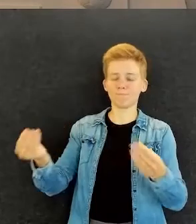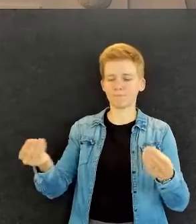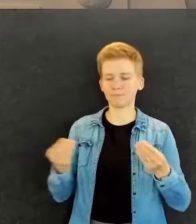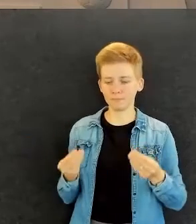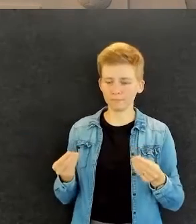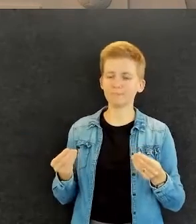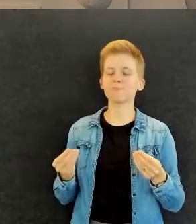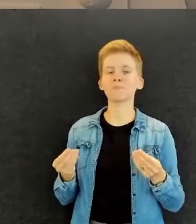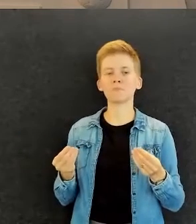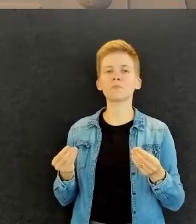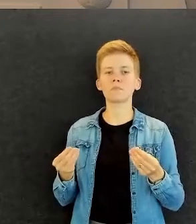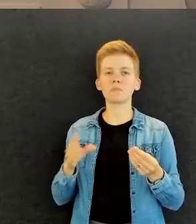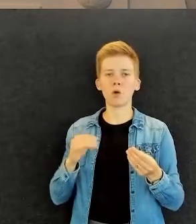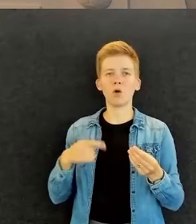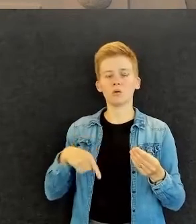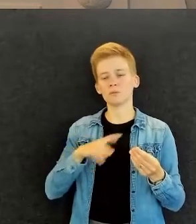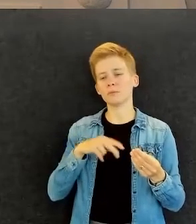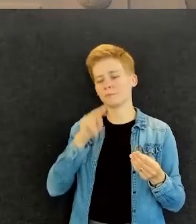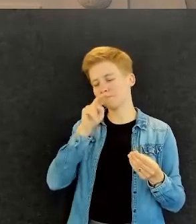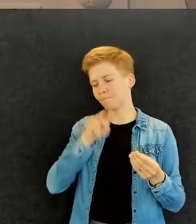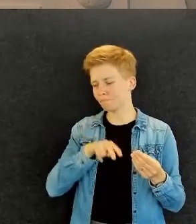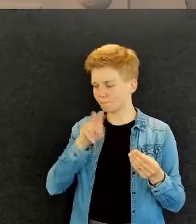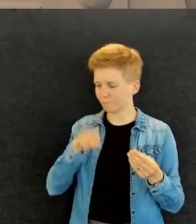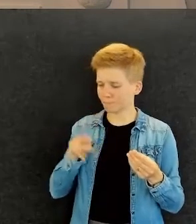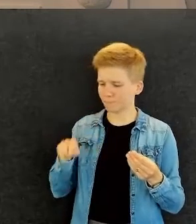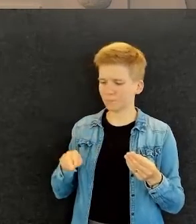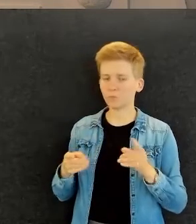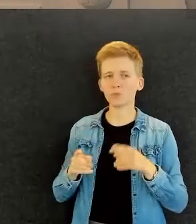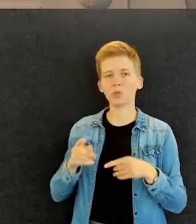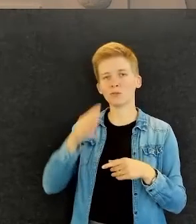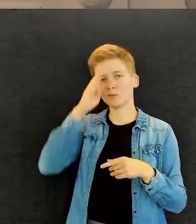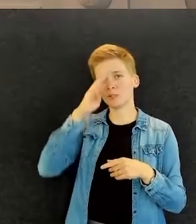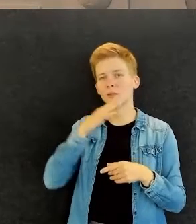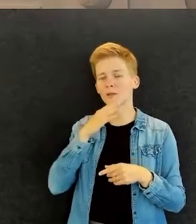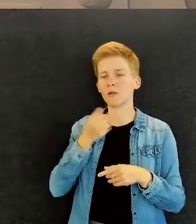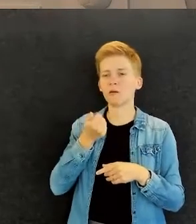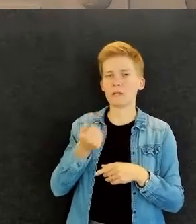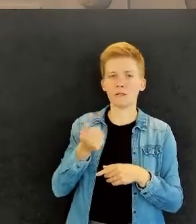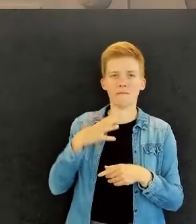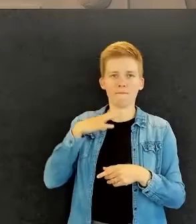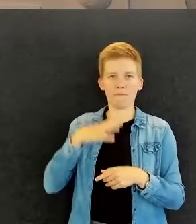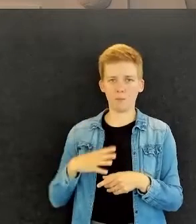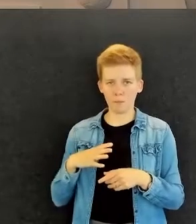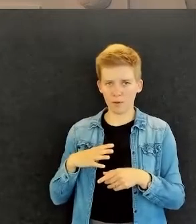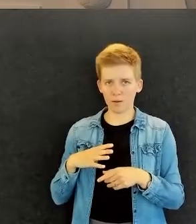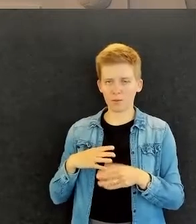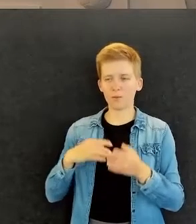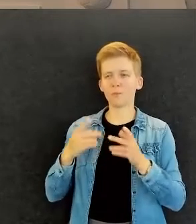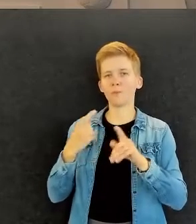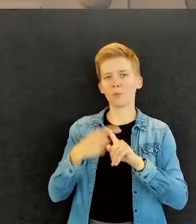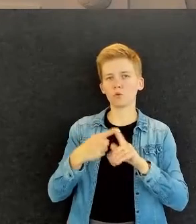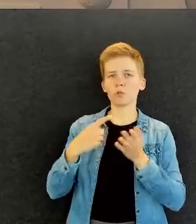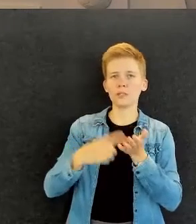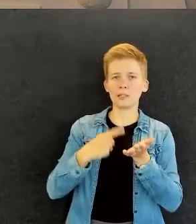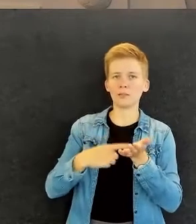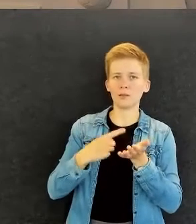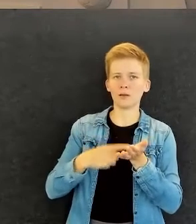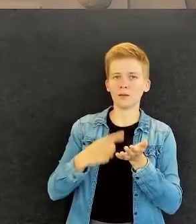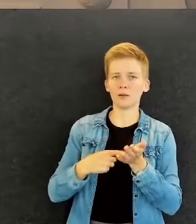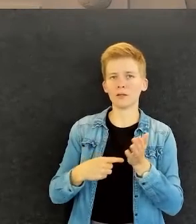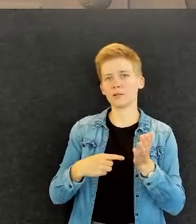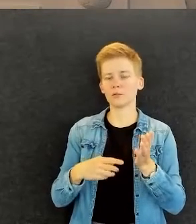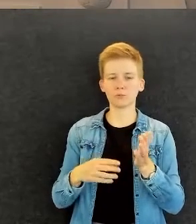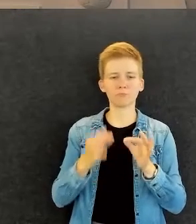siinä vaiheessa me katsotaan, että jos henkilö on itse vammainen henkilö ja täyttää kriteerit, niin kyllä me kutsutaan heidät kaikki